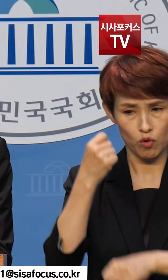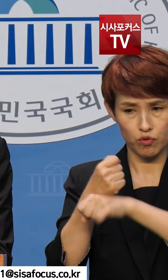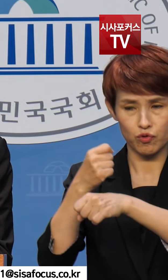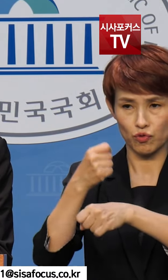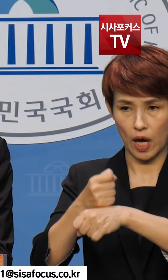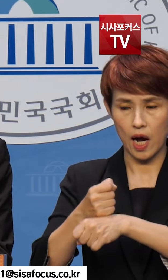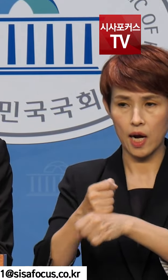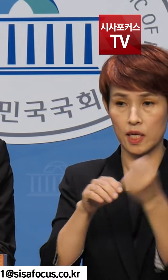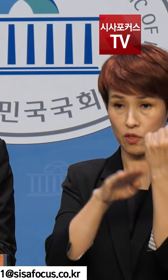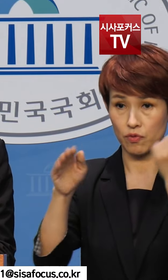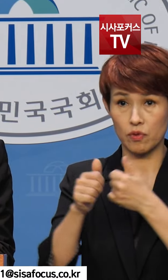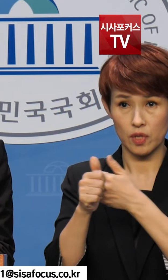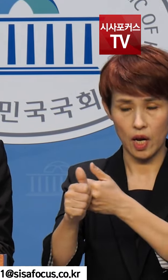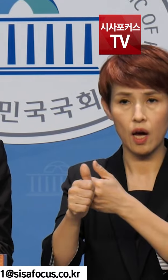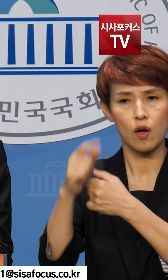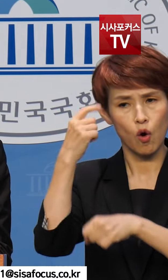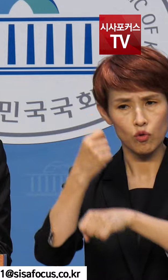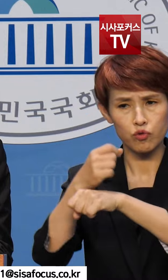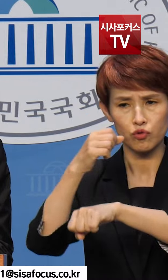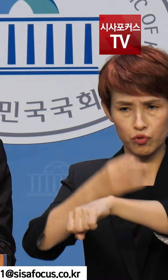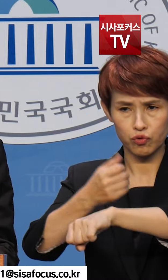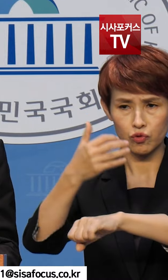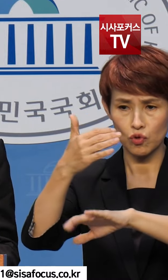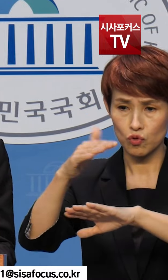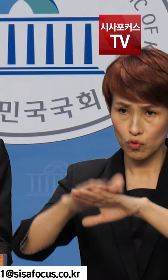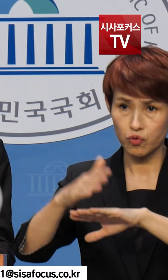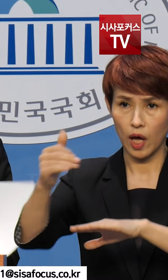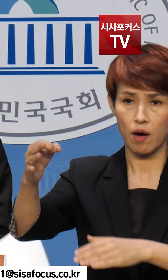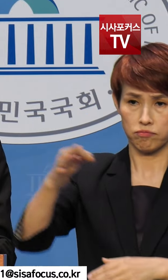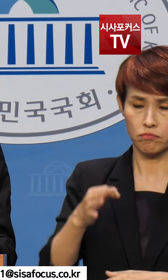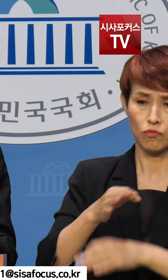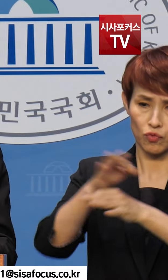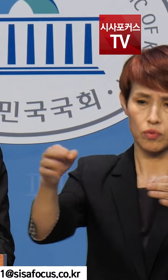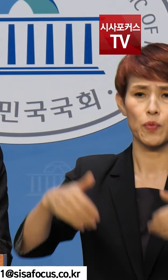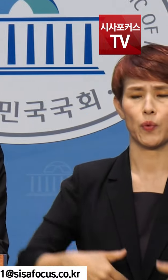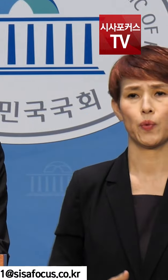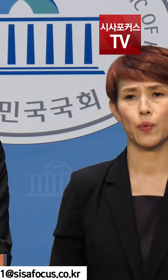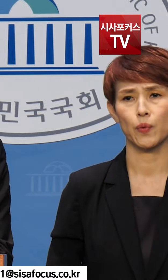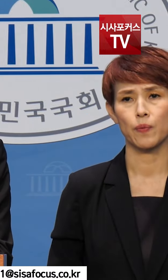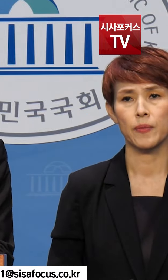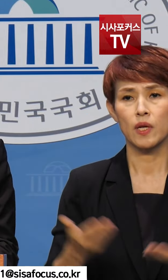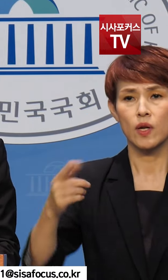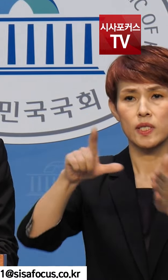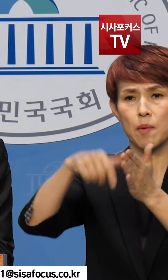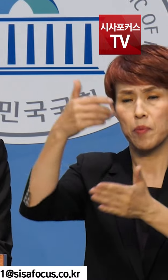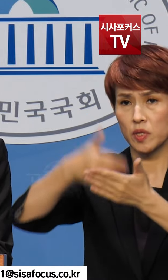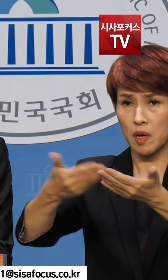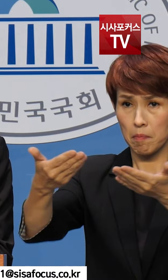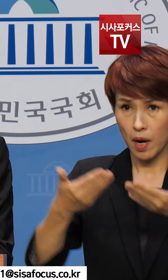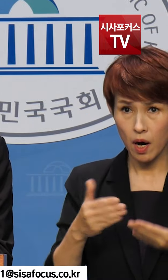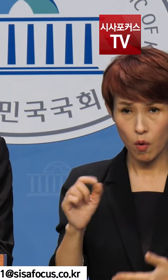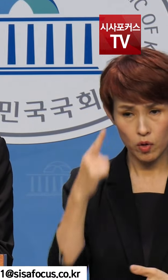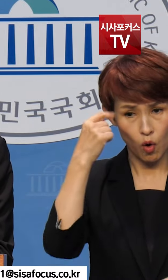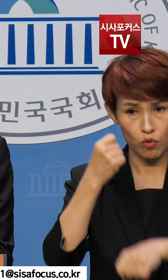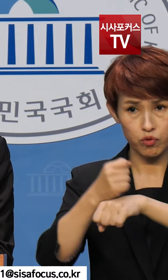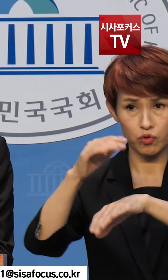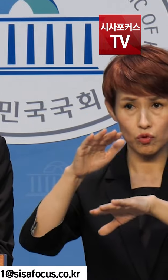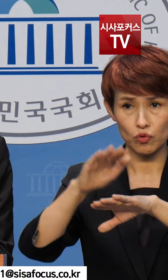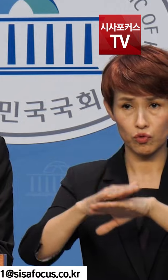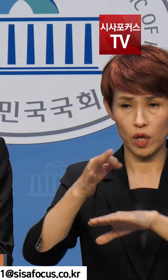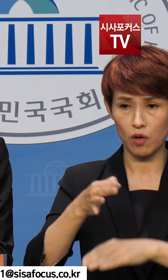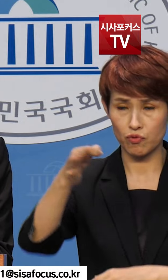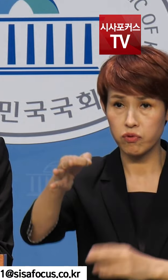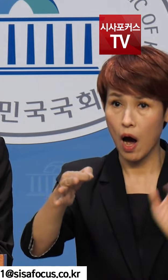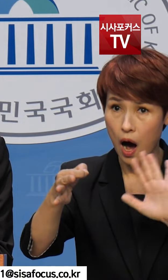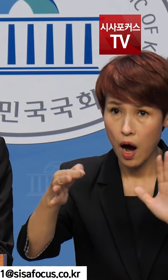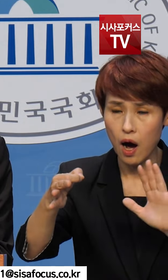지급 기준에 따라 연구수당도 당연히 임금으로 지급해야 합니다. 근로시간 면제를 받는다는 이유로 연구수당을 지급하지 않으면